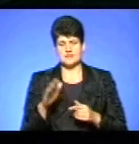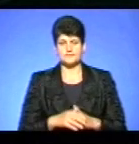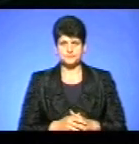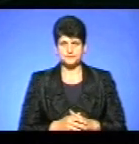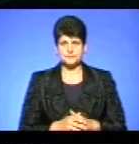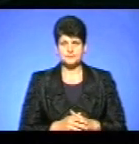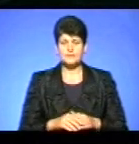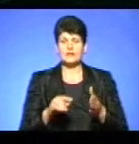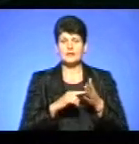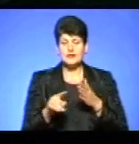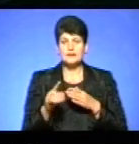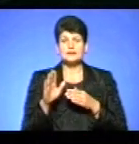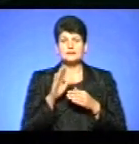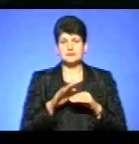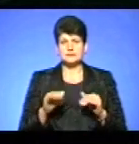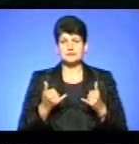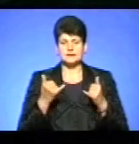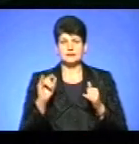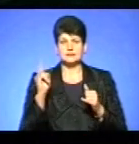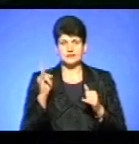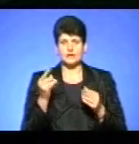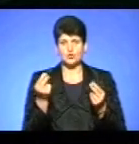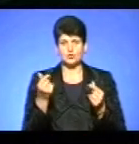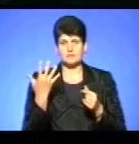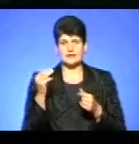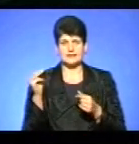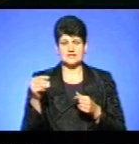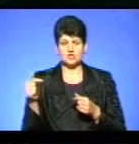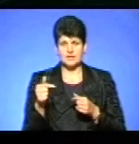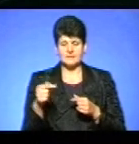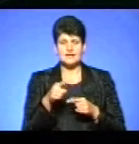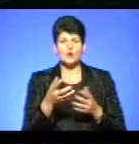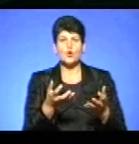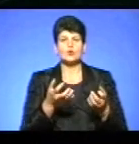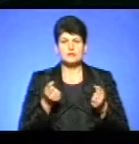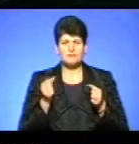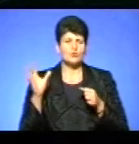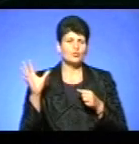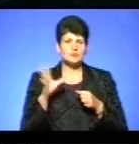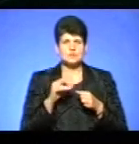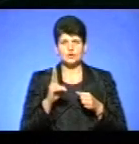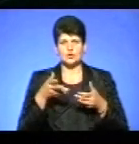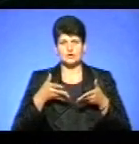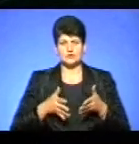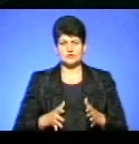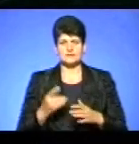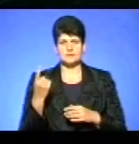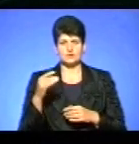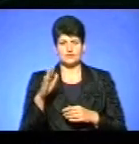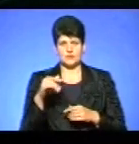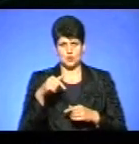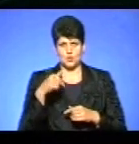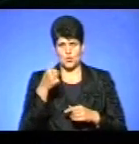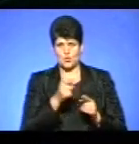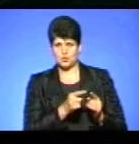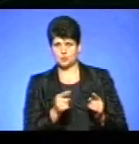Зазначу, набори для новонароджених коштують майже 5 тисяч гривень. Їх отримають усі, хто народився з 1 вересня цього